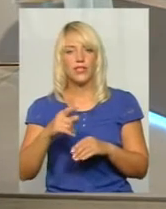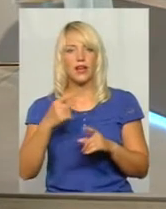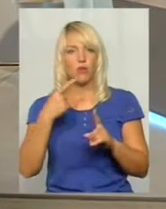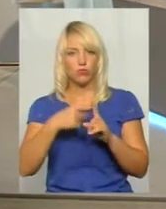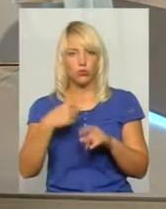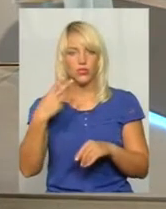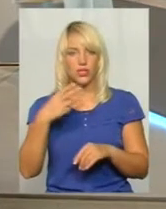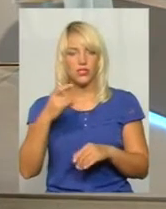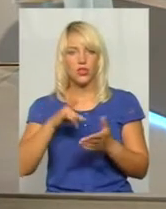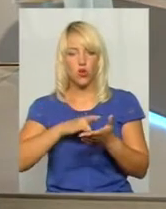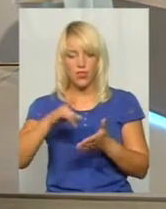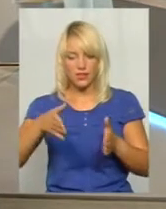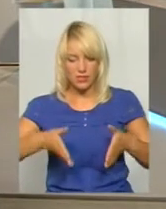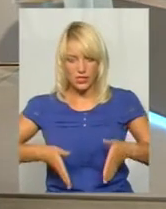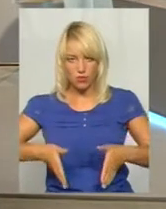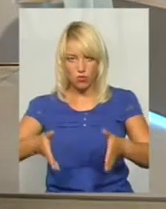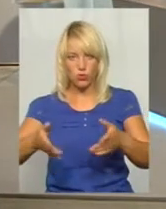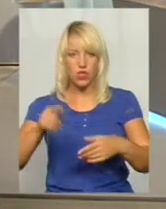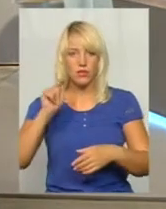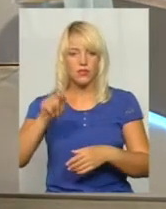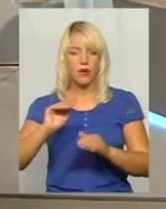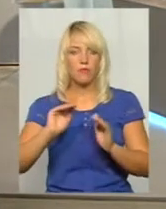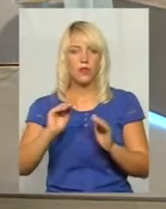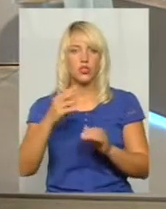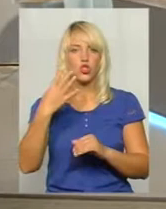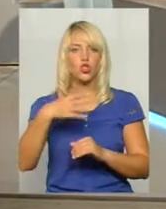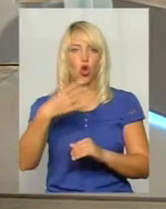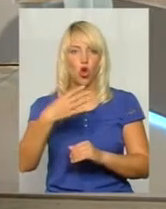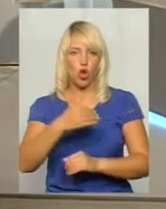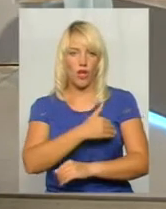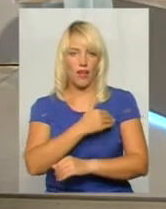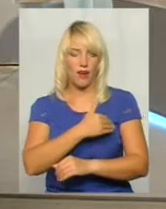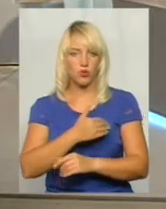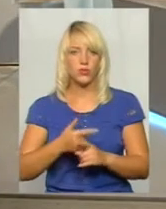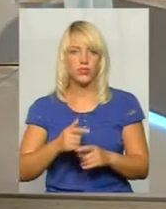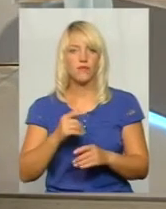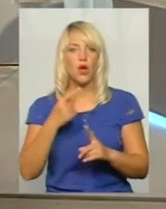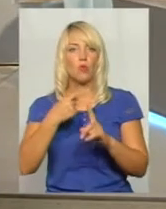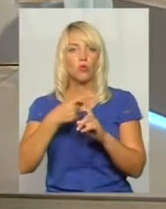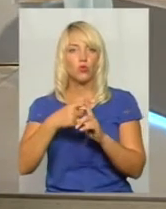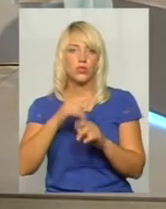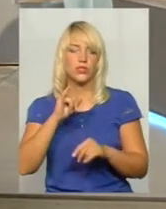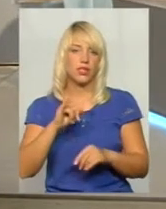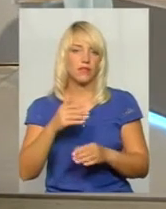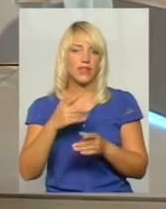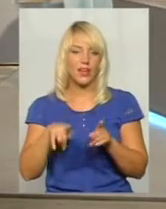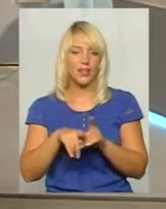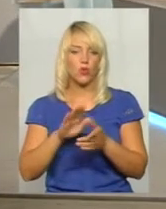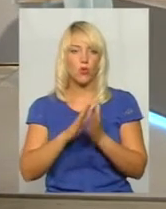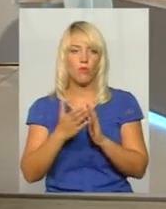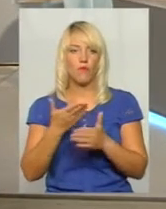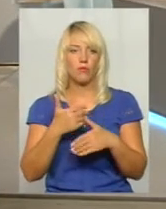повірте, на злітно-посадковій смузі там менше 40 градусів немає. І сьогодні в таких умовах ми будемо